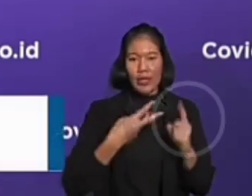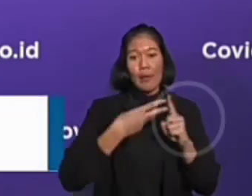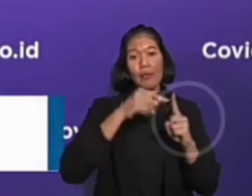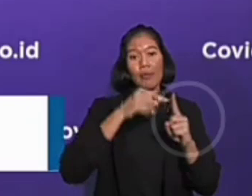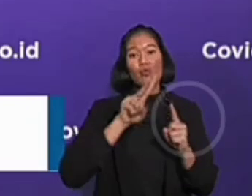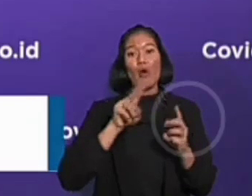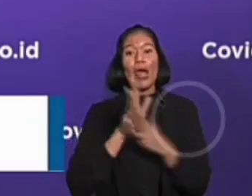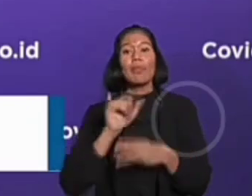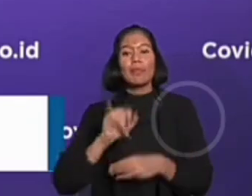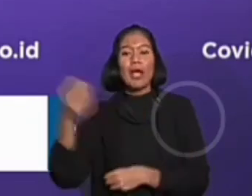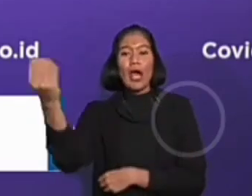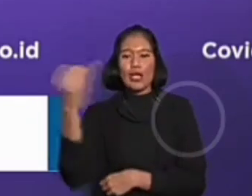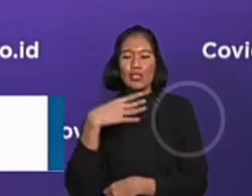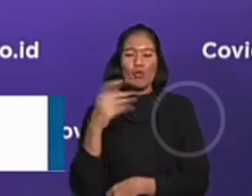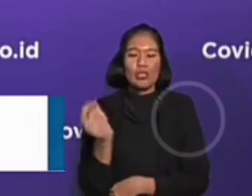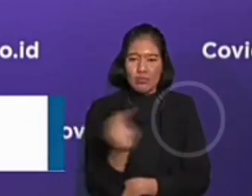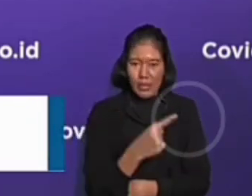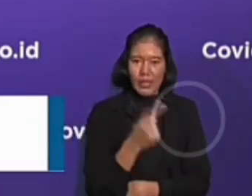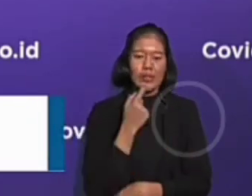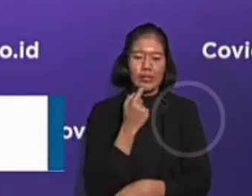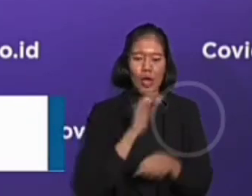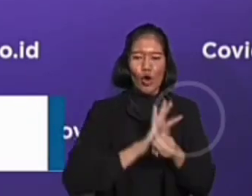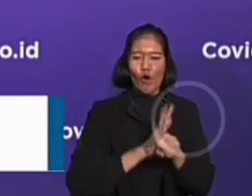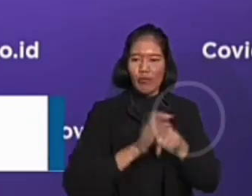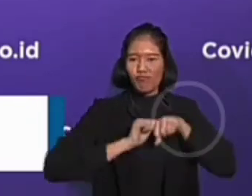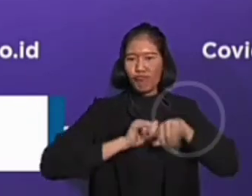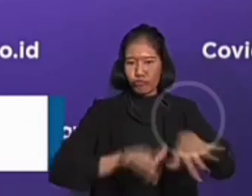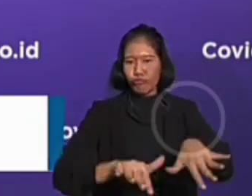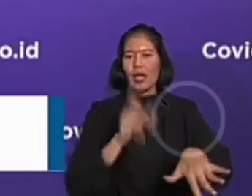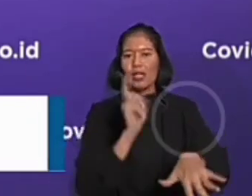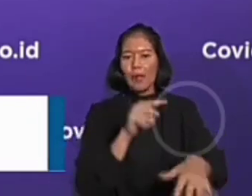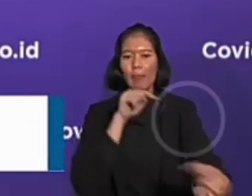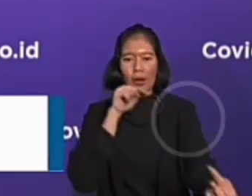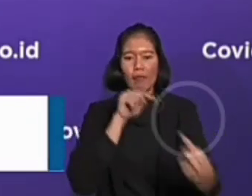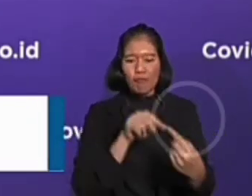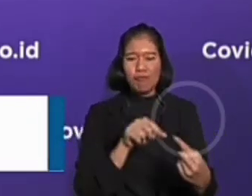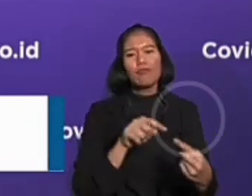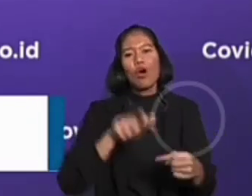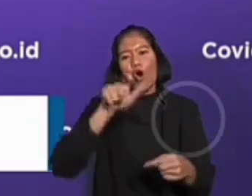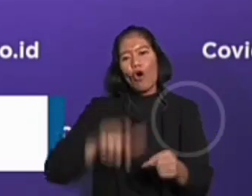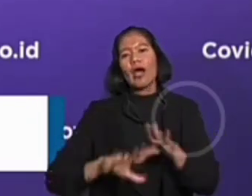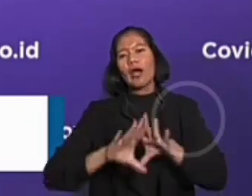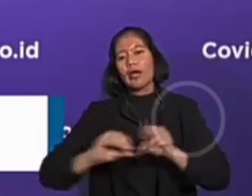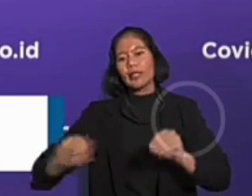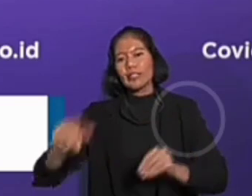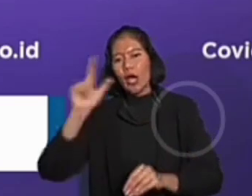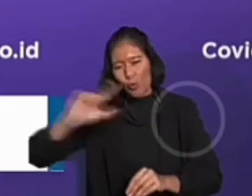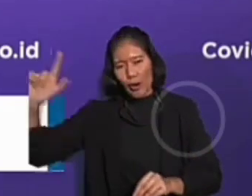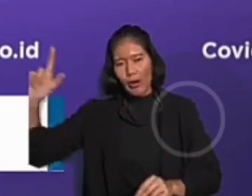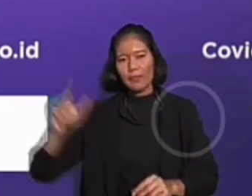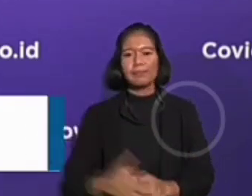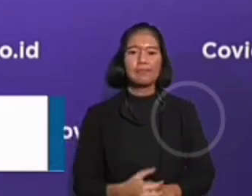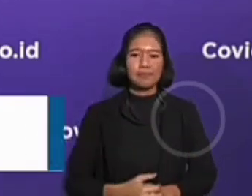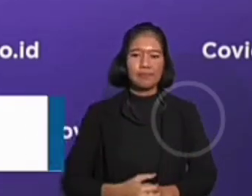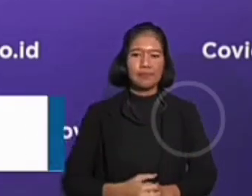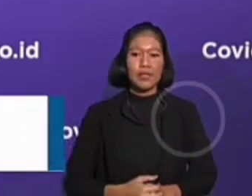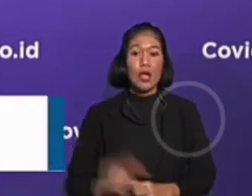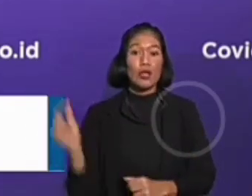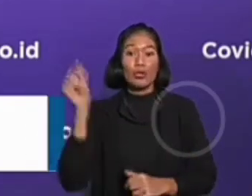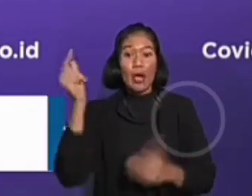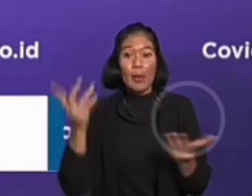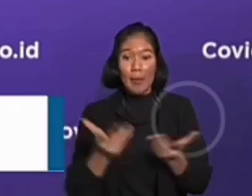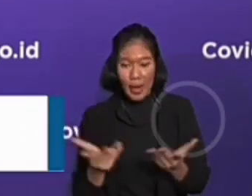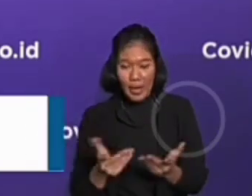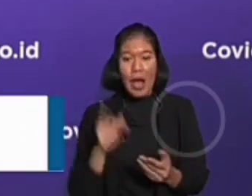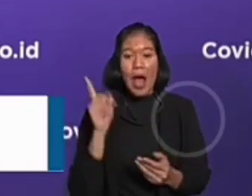karena dampak COVID-19 ini berpengaruh langsung dengan nasib pekerja migran kita di luar negeri, terutama di